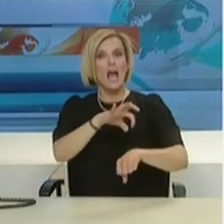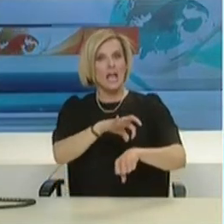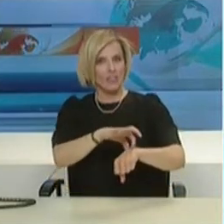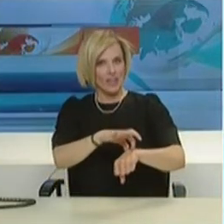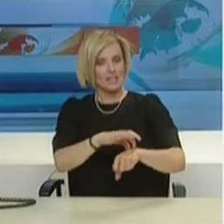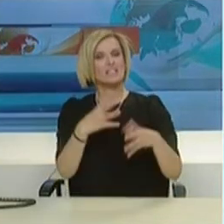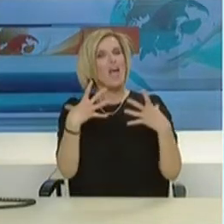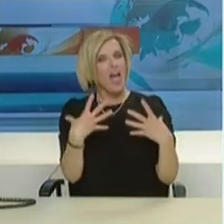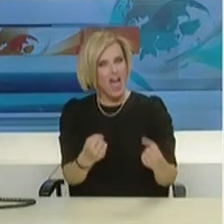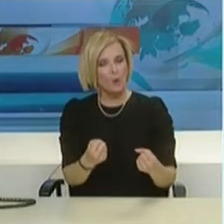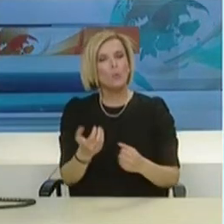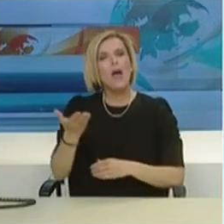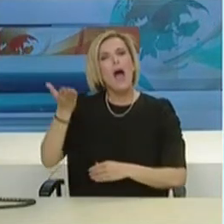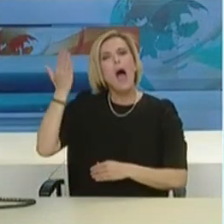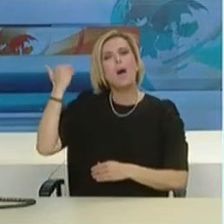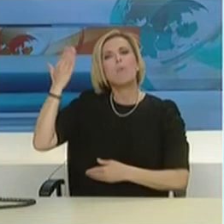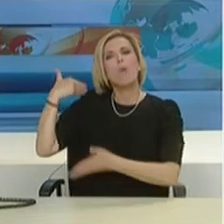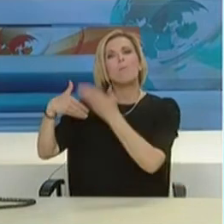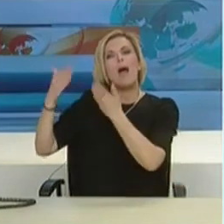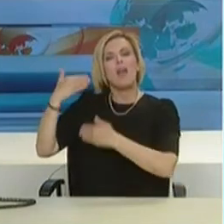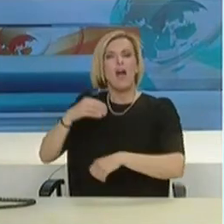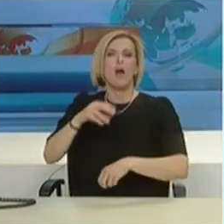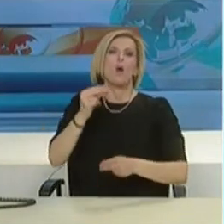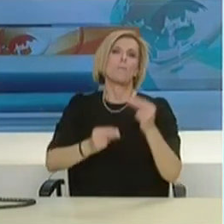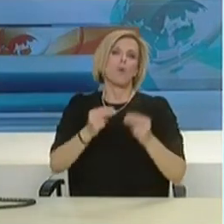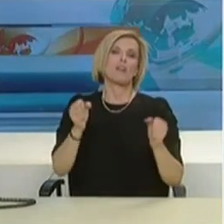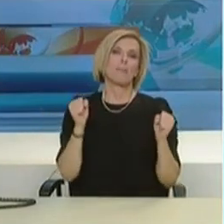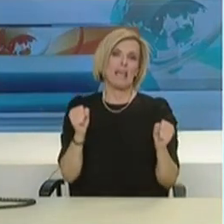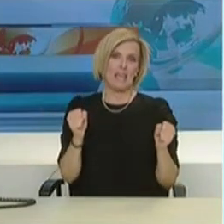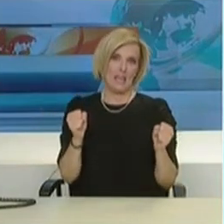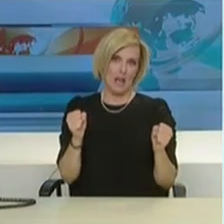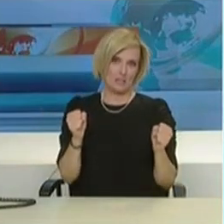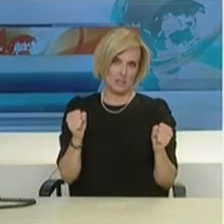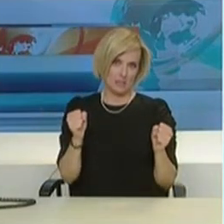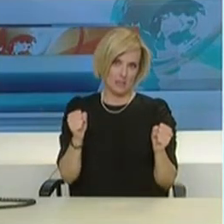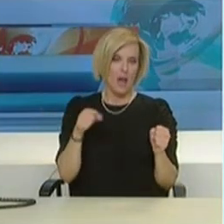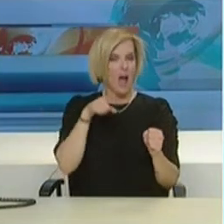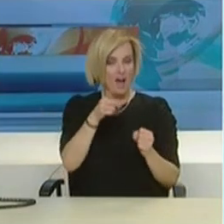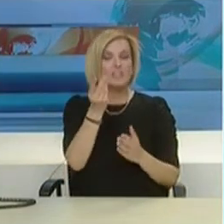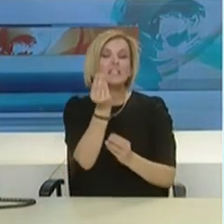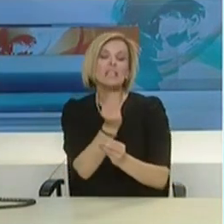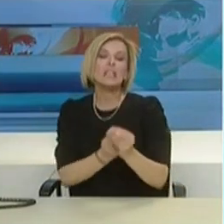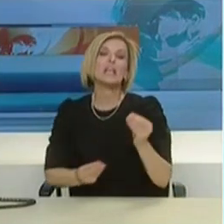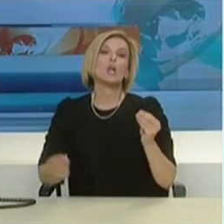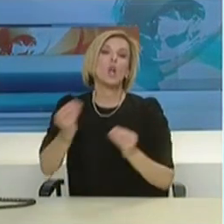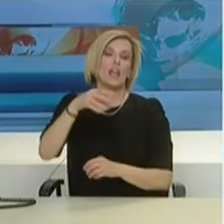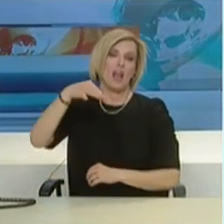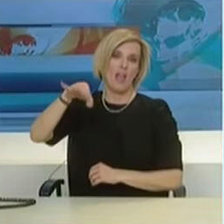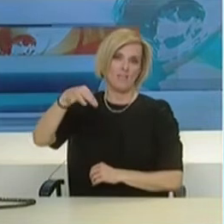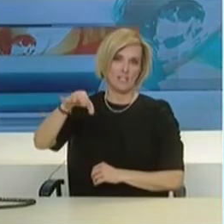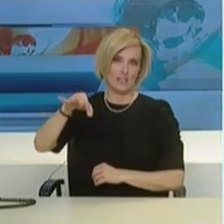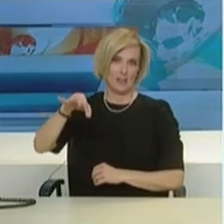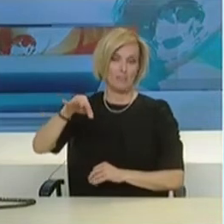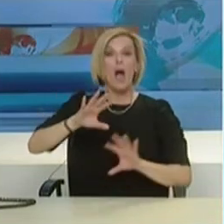υποκείμενα νοσήματα και όσο αυξάνεται ο αριθμός καταγραφών όλο και περισσότερος με υποκείμενα νοσήματα, έχουμε μόνο έναν αρκετά